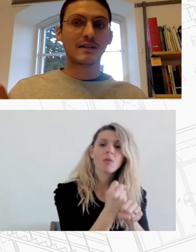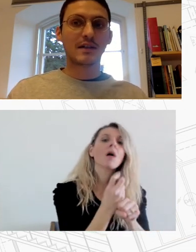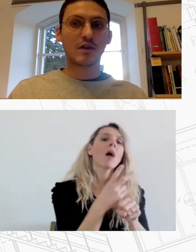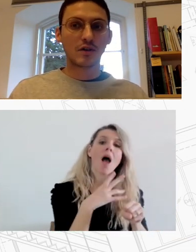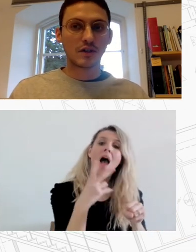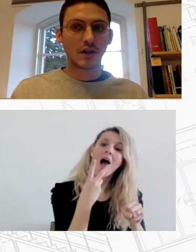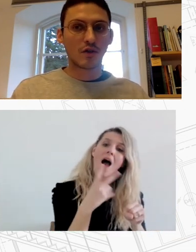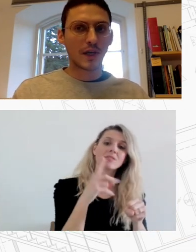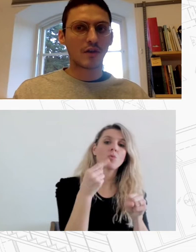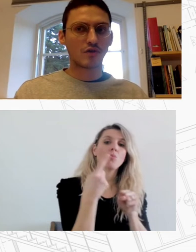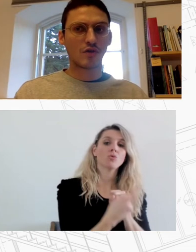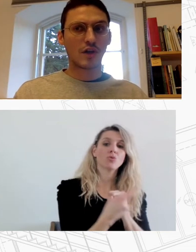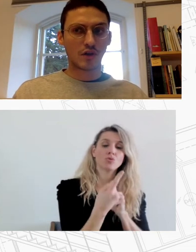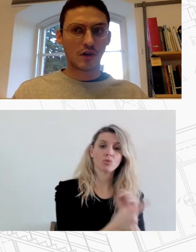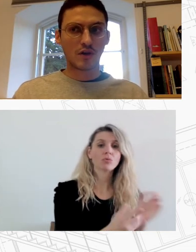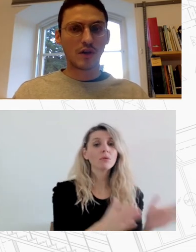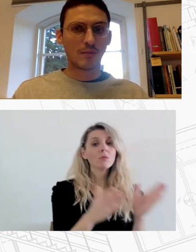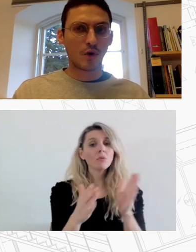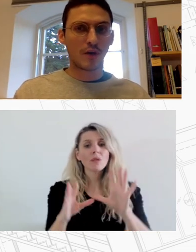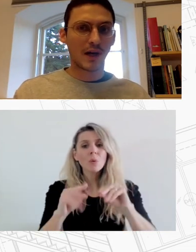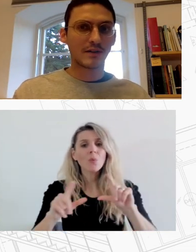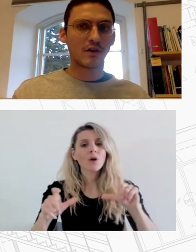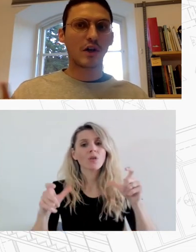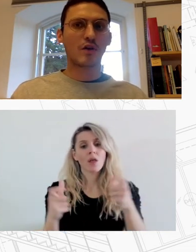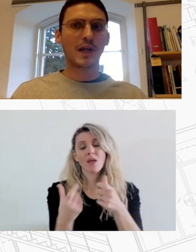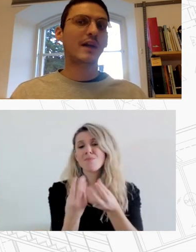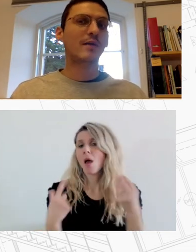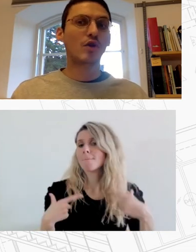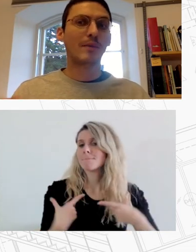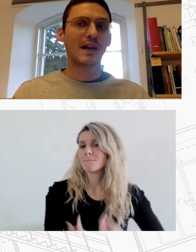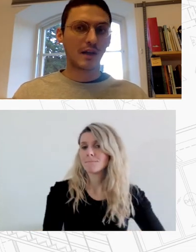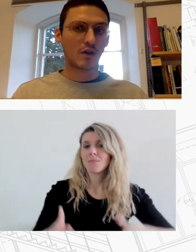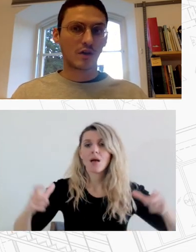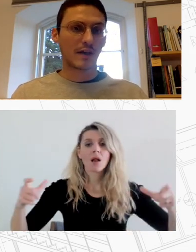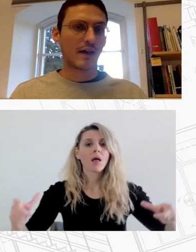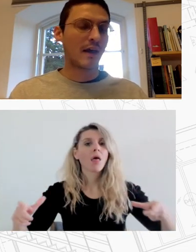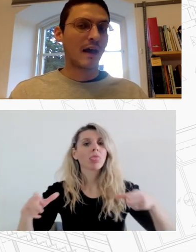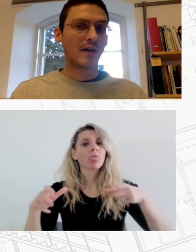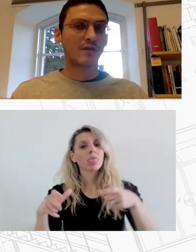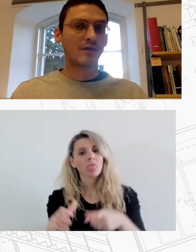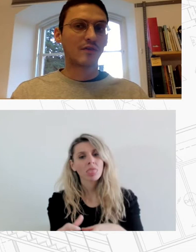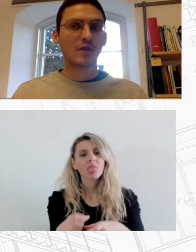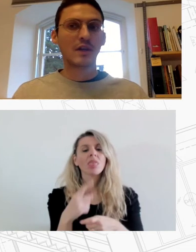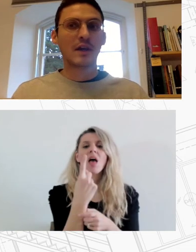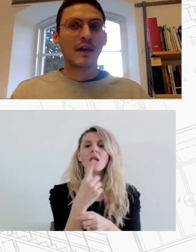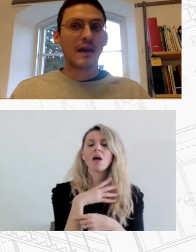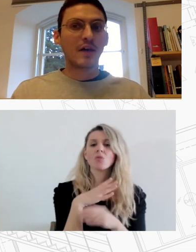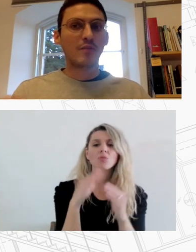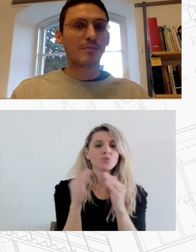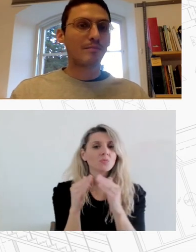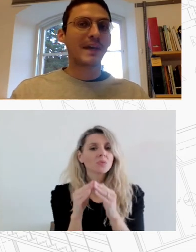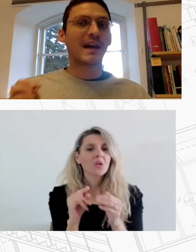αλλάξει η συγκρότηση και το μέγεθος των νοικοκυριών από πολυμελή σε ολιγομελή ή μονομελή νοικοκυριά Αυτό σημαίνει ότι